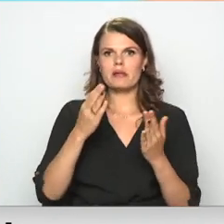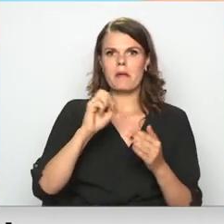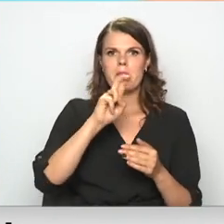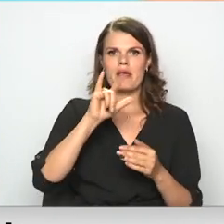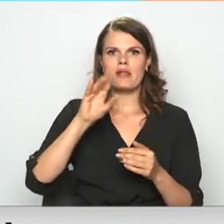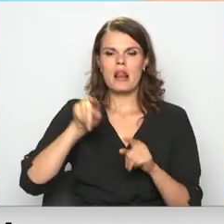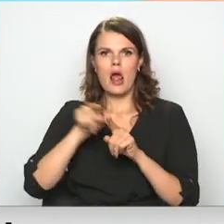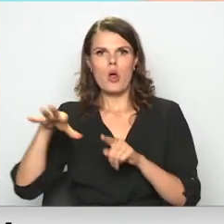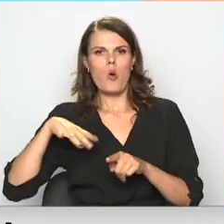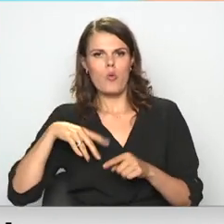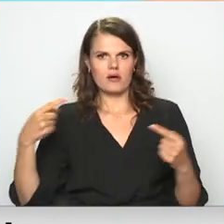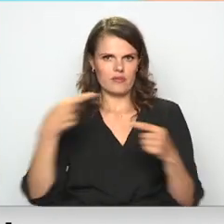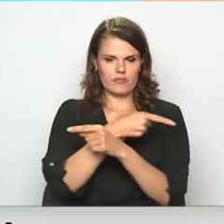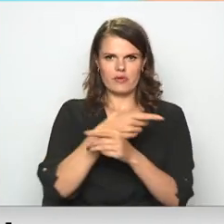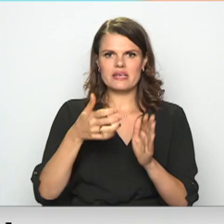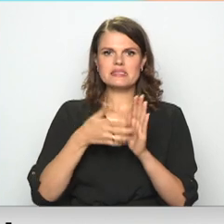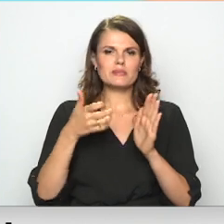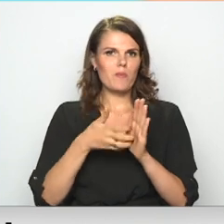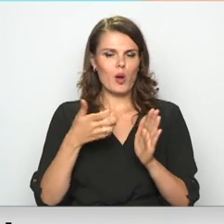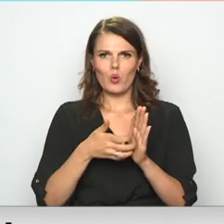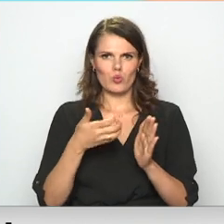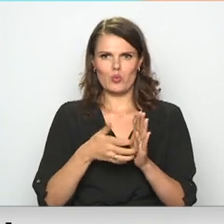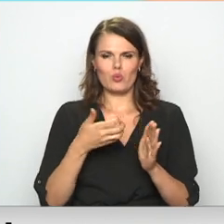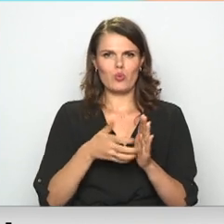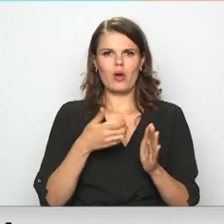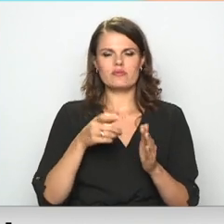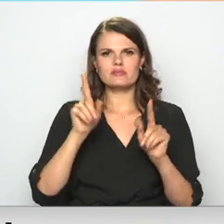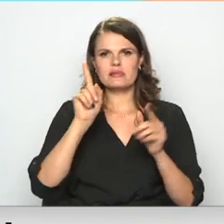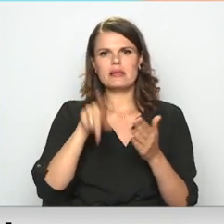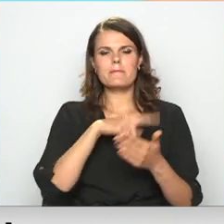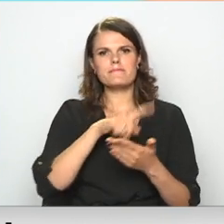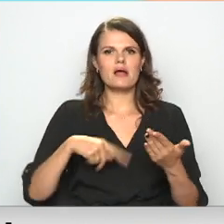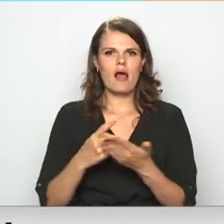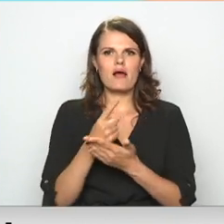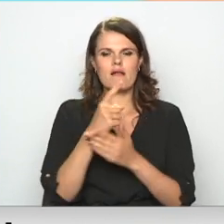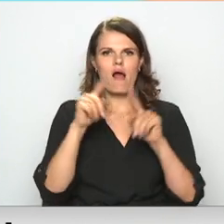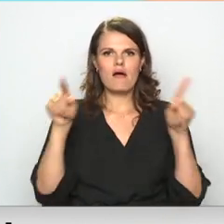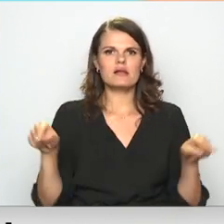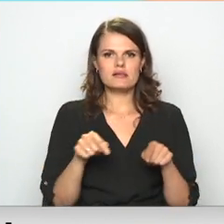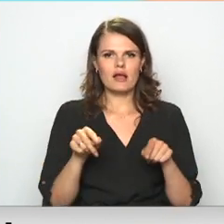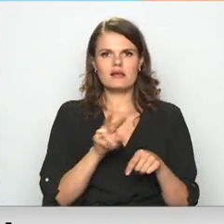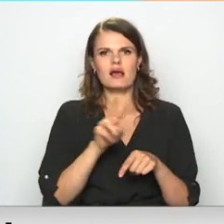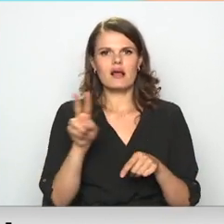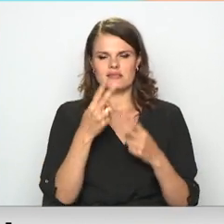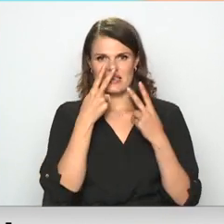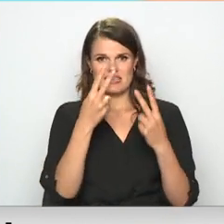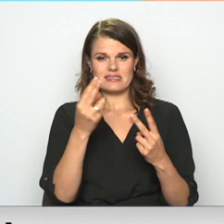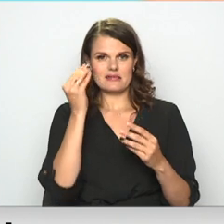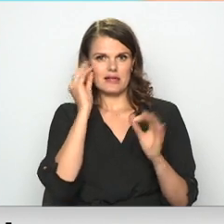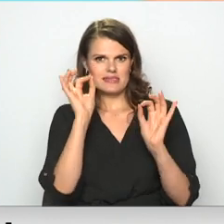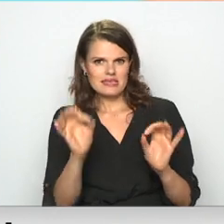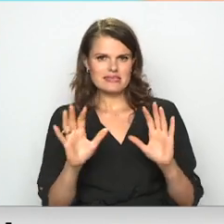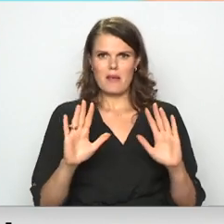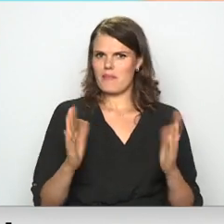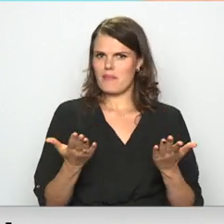jo gluži vienkārši tika izmantoti tāds kartografiskais materiāls, kas ir izskatās ticams, bet